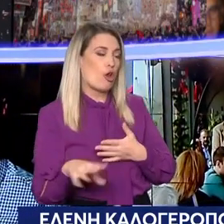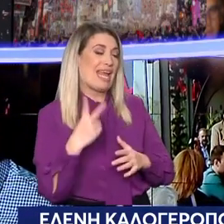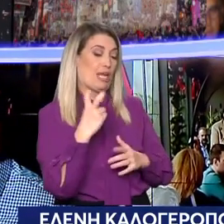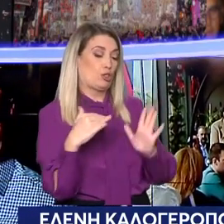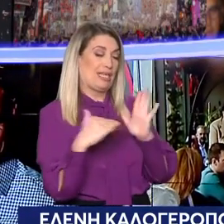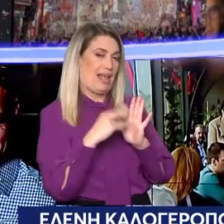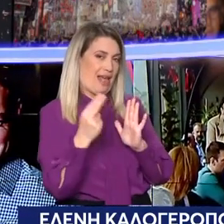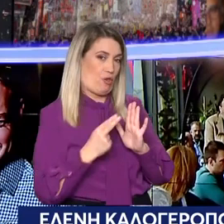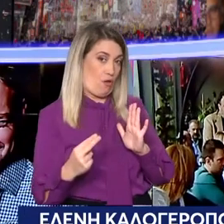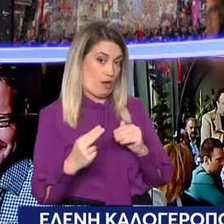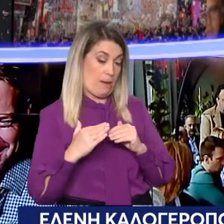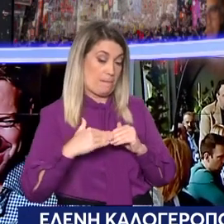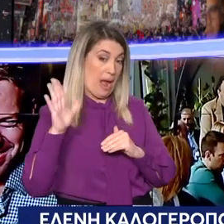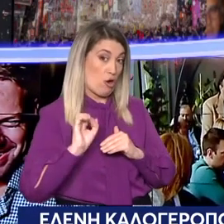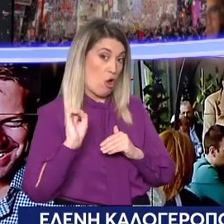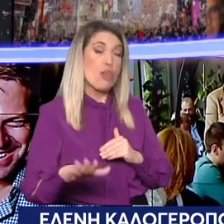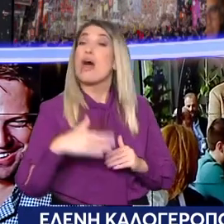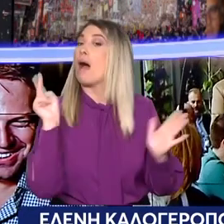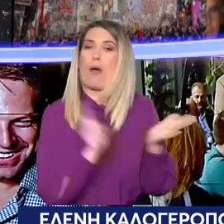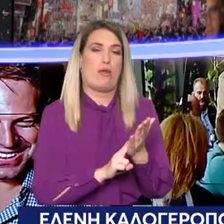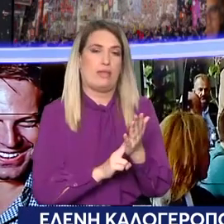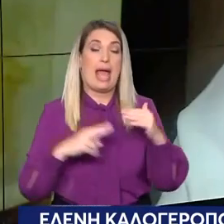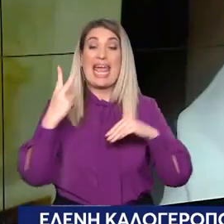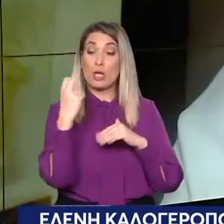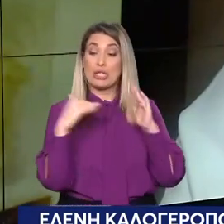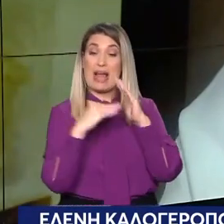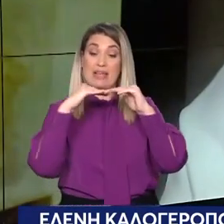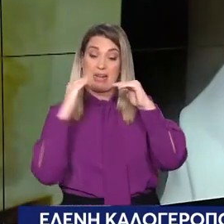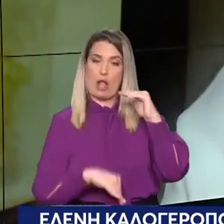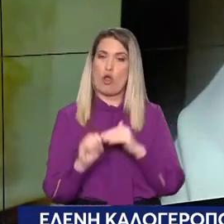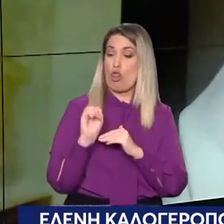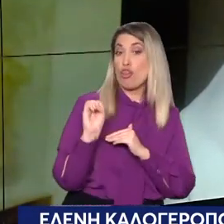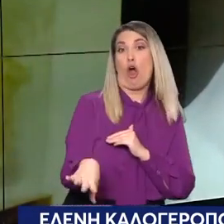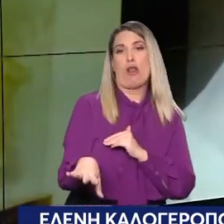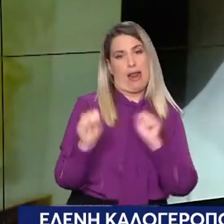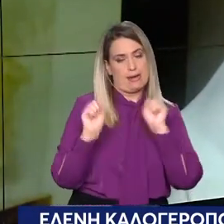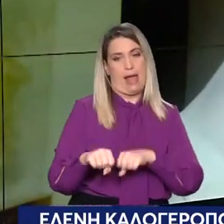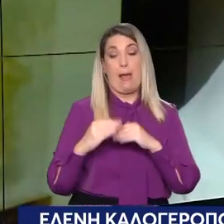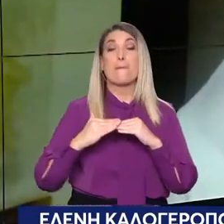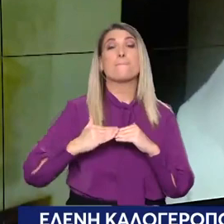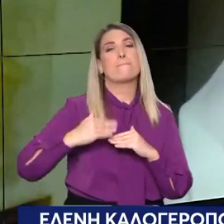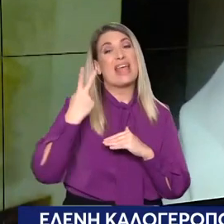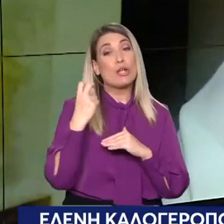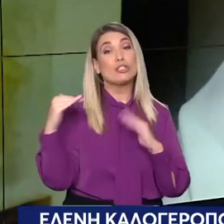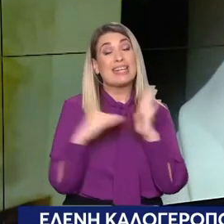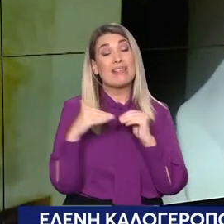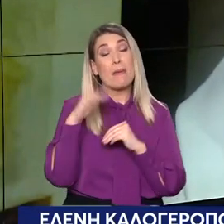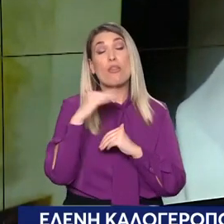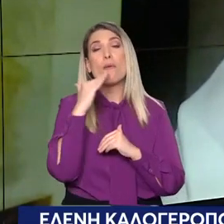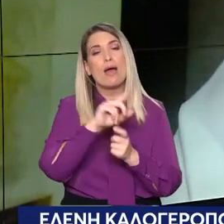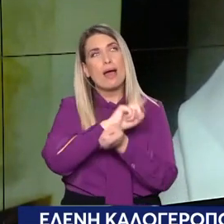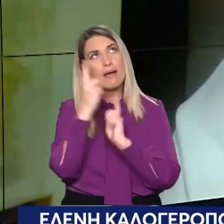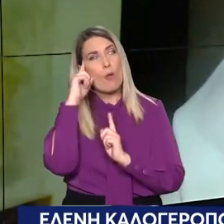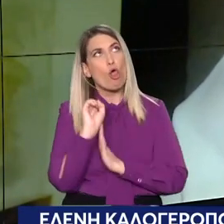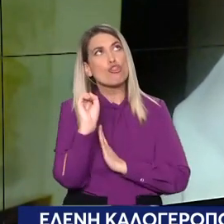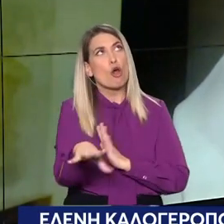στα κόμματα δεν μπορούν να γίνουν. Έτσι, λοιπόν, ο κύριος Κασελάκης επέλεξε το δανεισμό. Θέλω να σου πω σε αυτό και